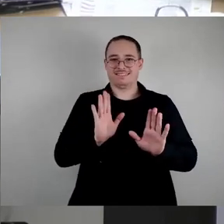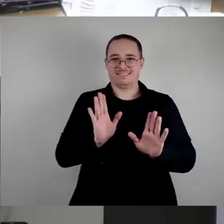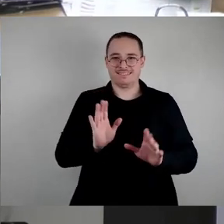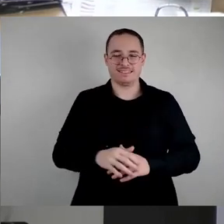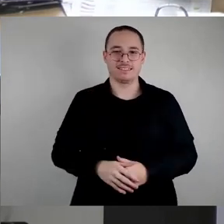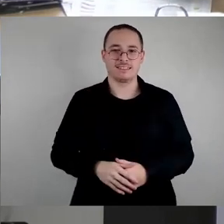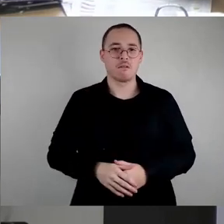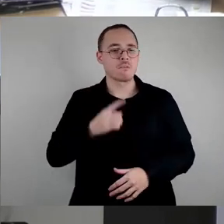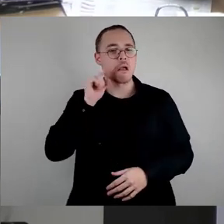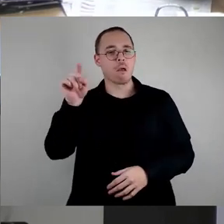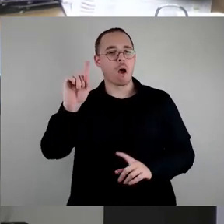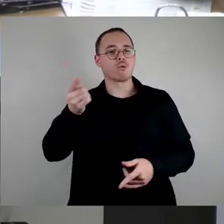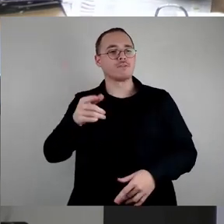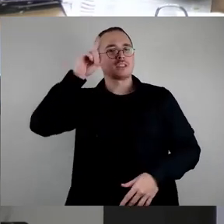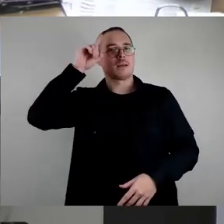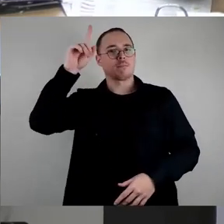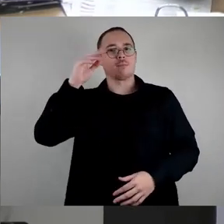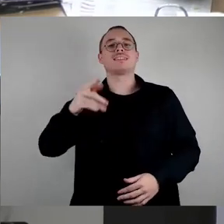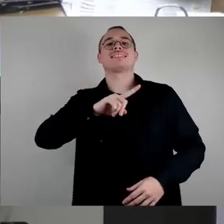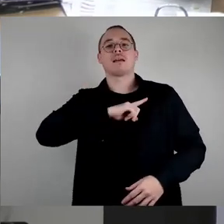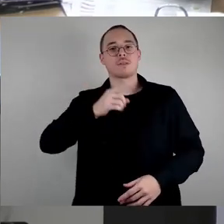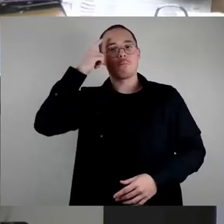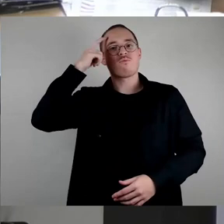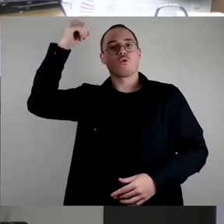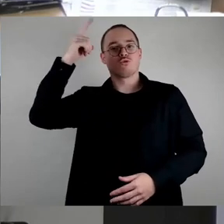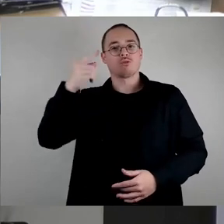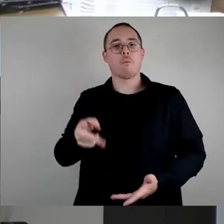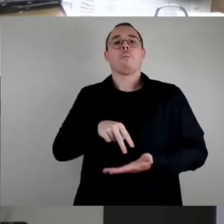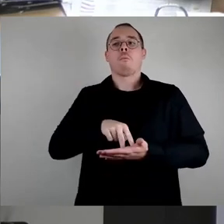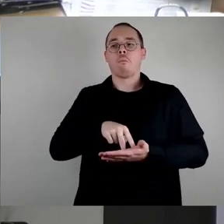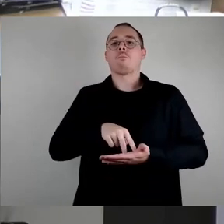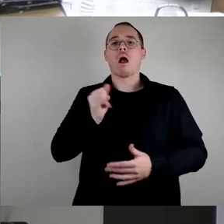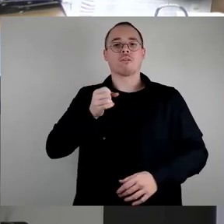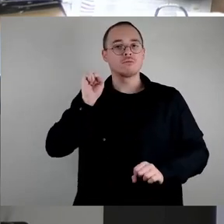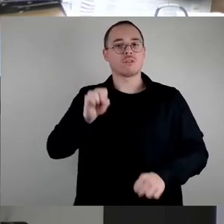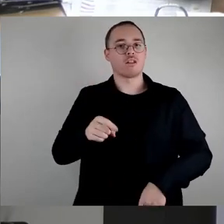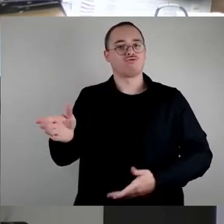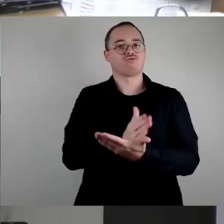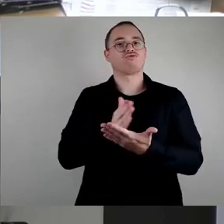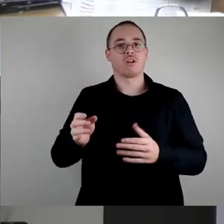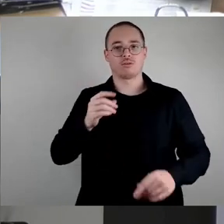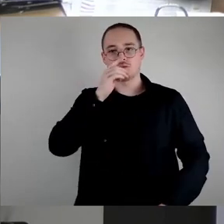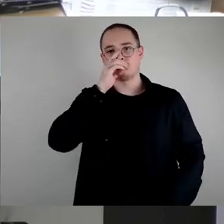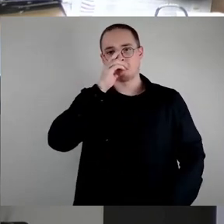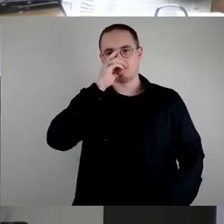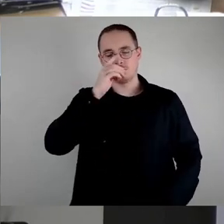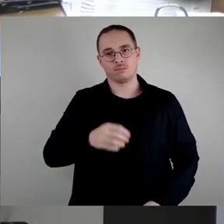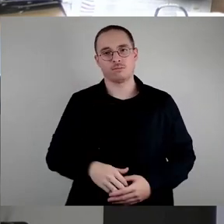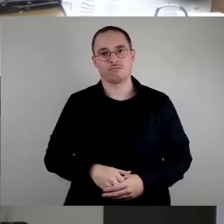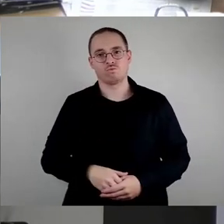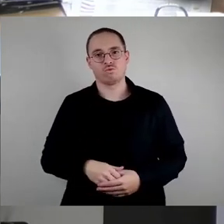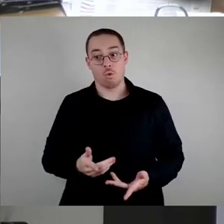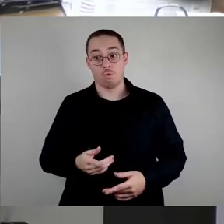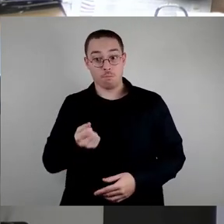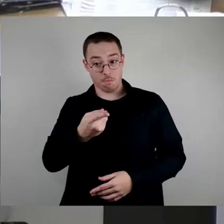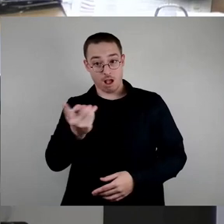Selbstbewusstsein, um dort diese Entscheidungen zu treffen. Und es gibt ja durchaus Stadtbezirksbeiräte, die auch budgetiert haben und gesagt haben, so und so viel